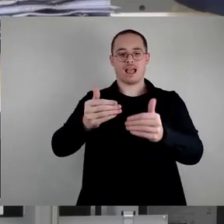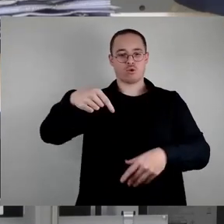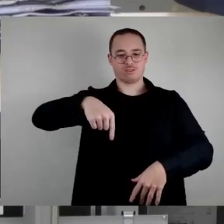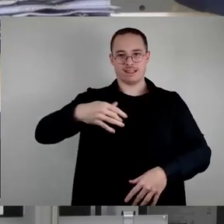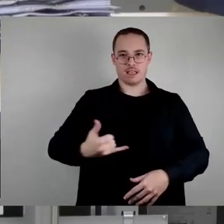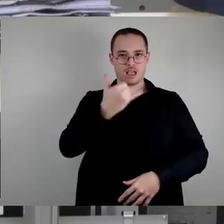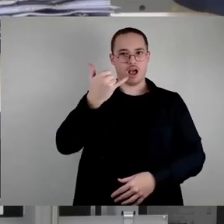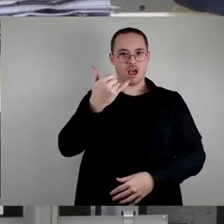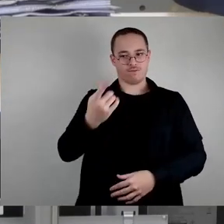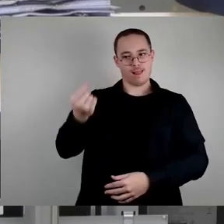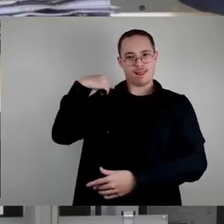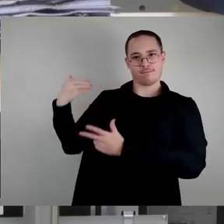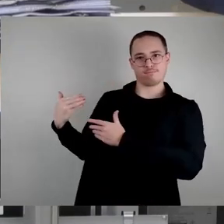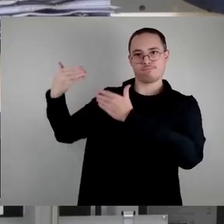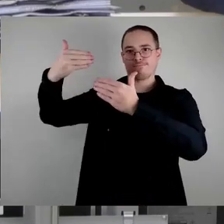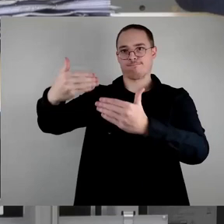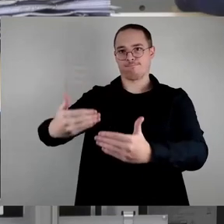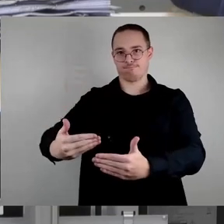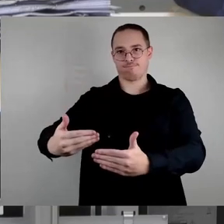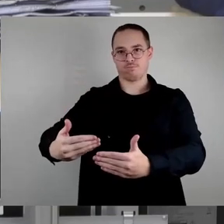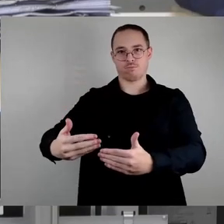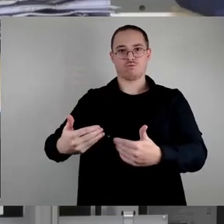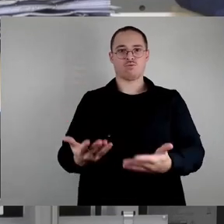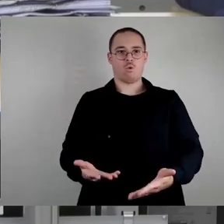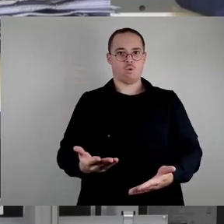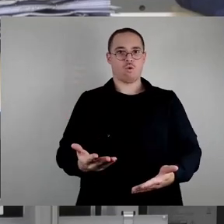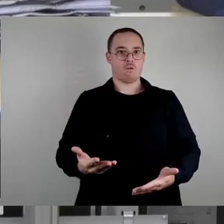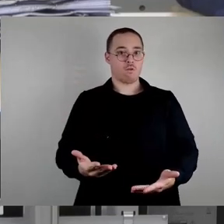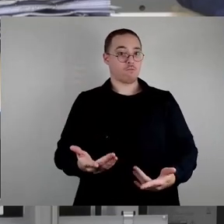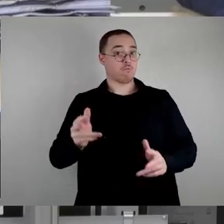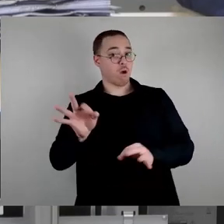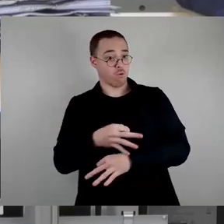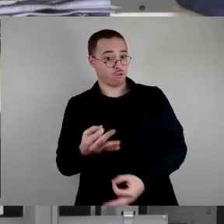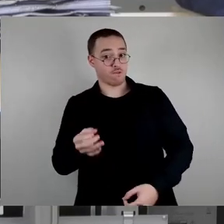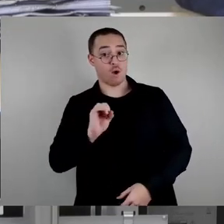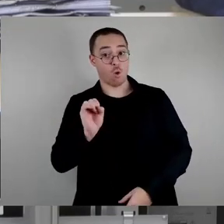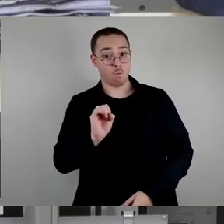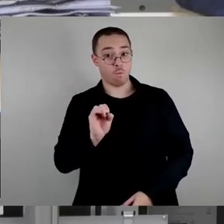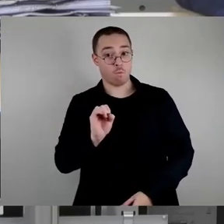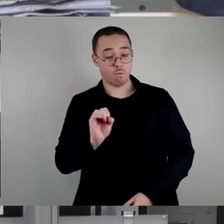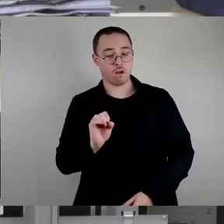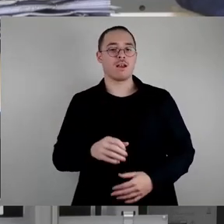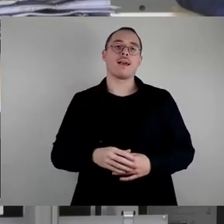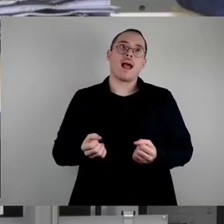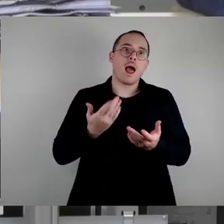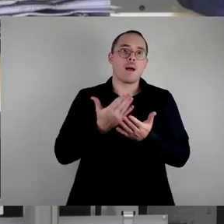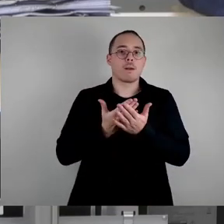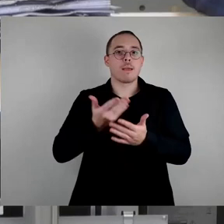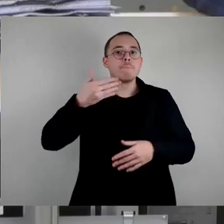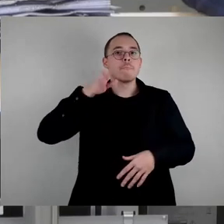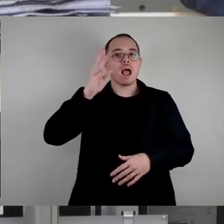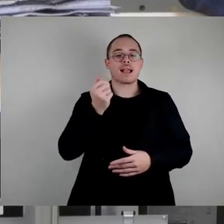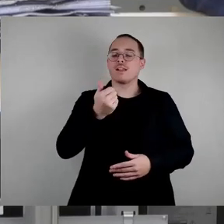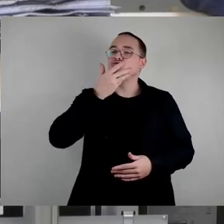Restmitteln aus 2023 nach 2024 nicht unbedingt notwendig sind? Sicherlich ist mehr Geld immer schön, aber wir haben einerseits